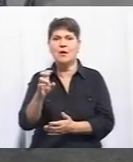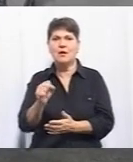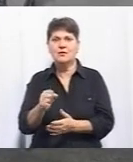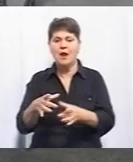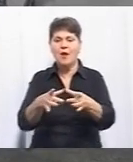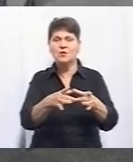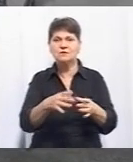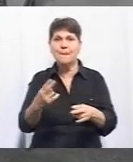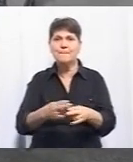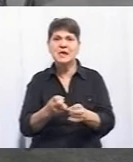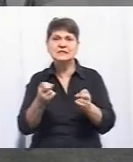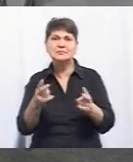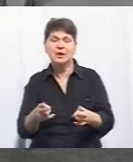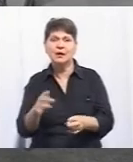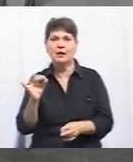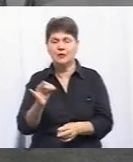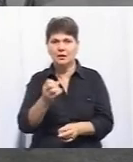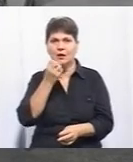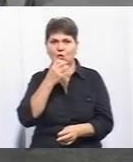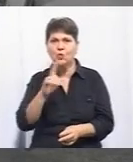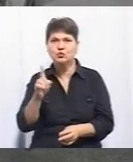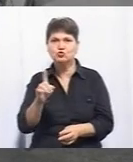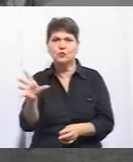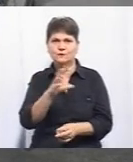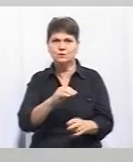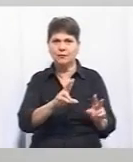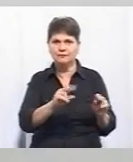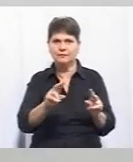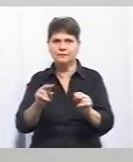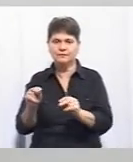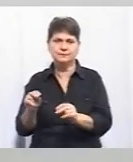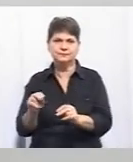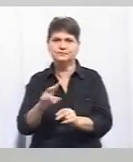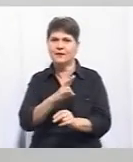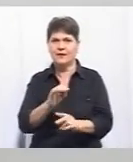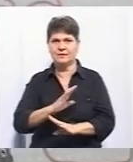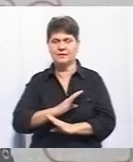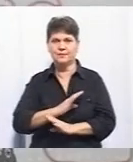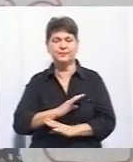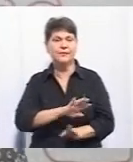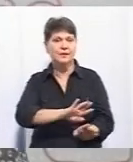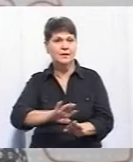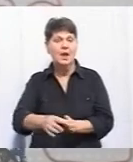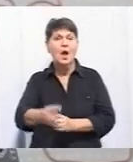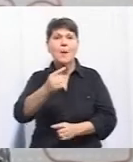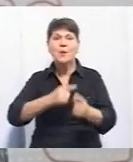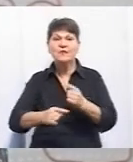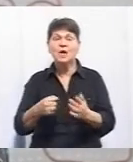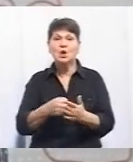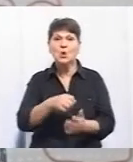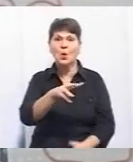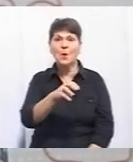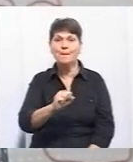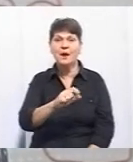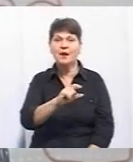острівець безпеки, і чим добре, що так у нас все закінчилося, що не більш летально. Повертаючись до Махнівки, чи вирішить на